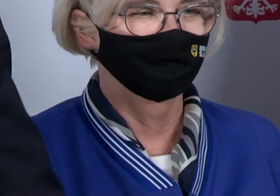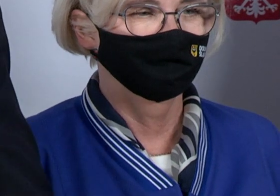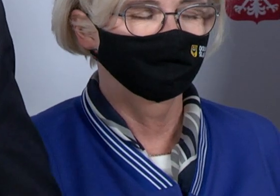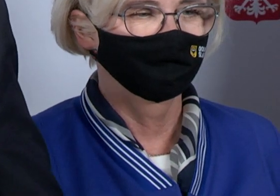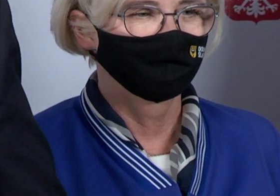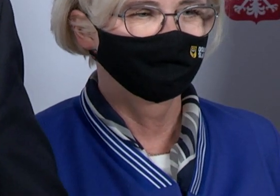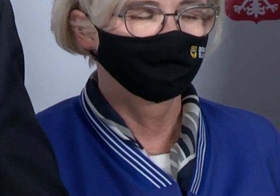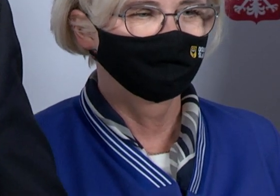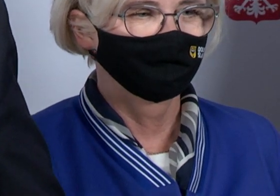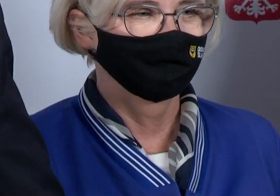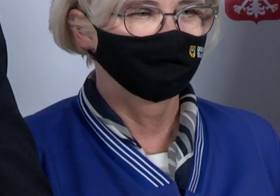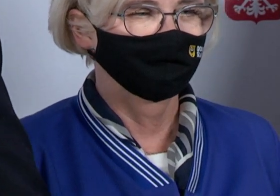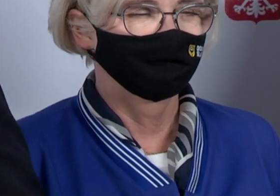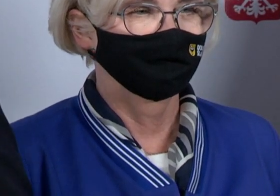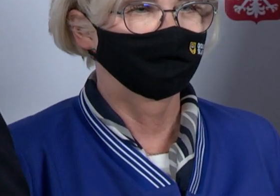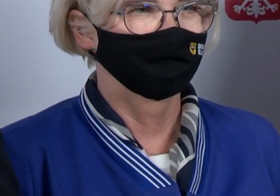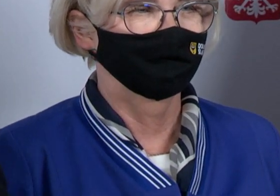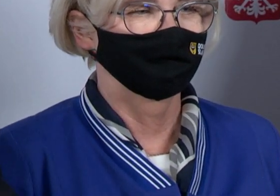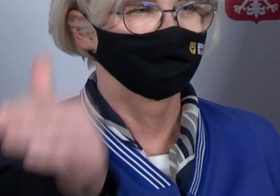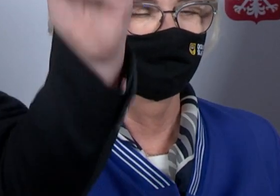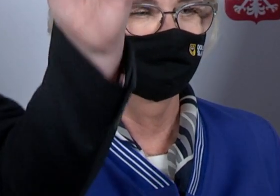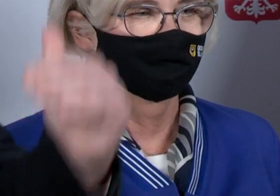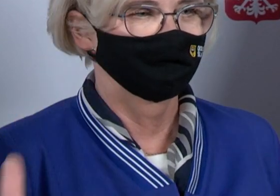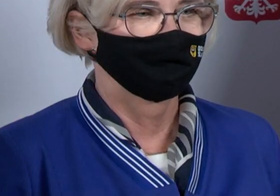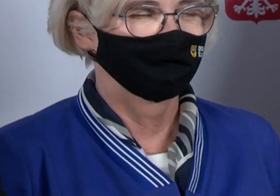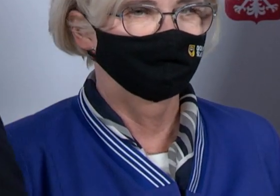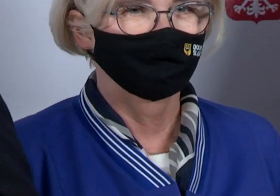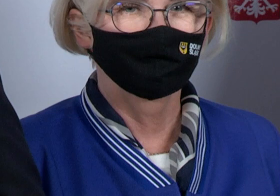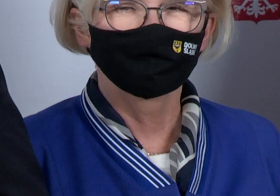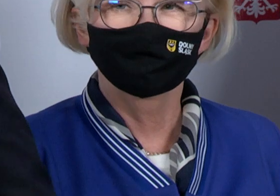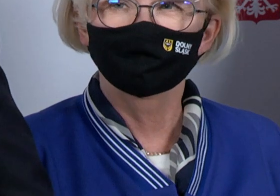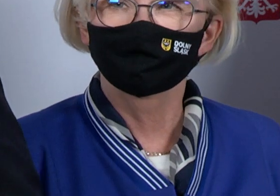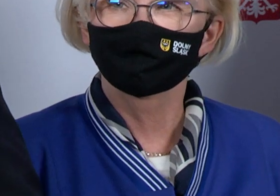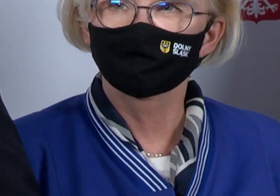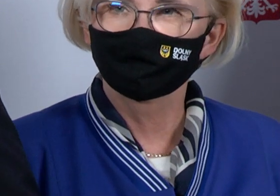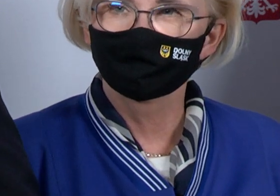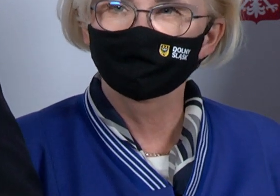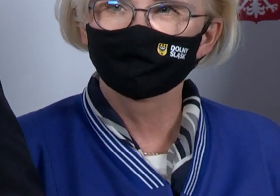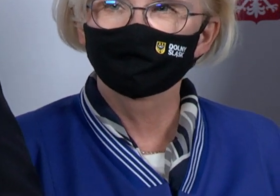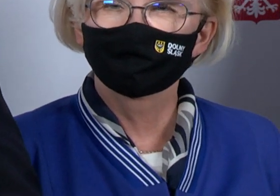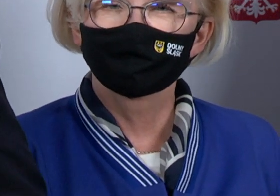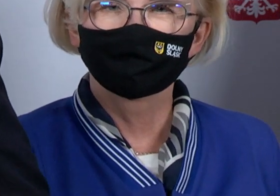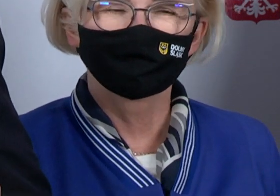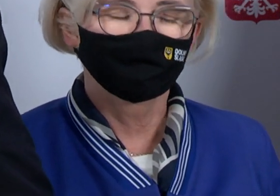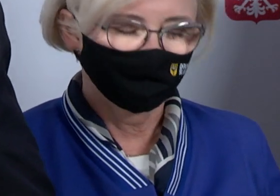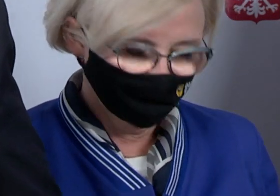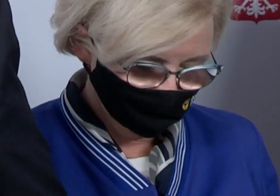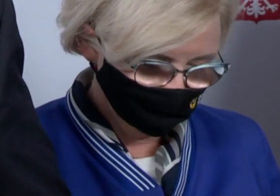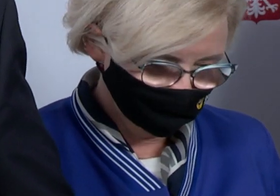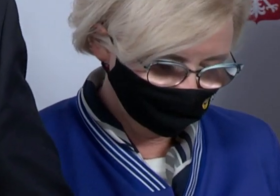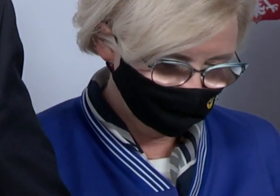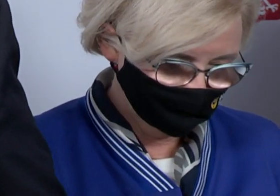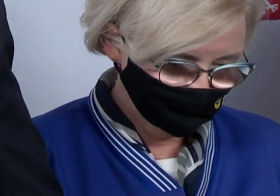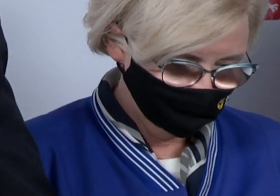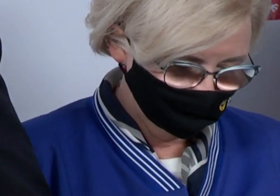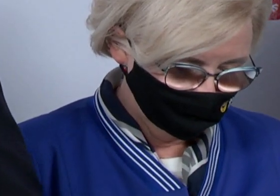wznawiamy naukę stacjonarną w szkołach już na wszystkich poziomach i szczeblach. To przystępujemy również do